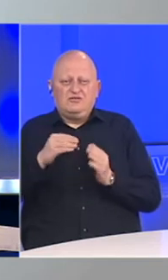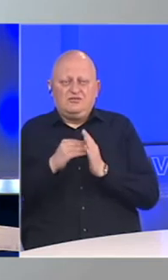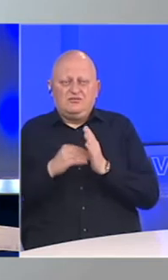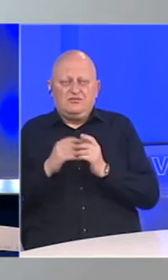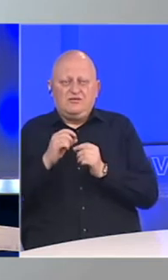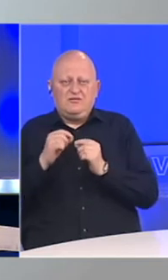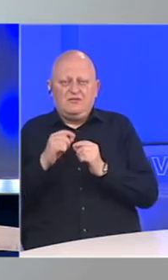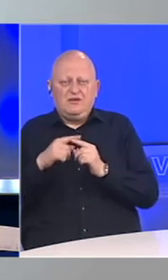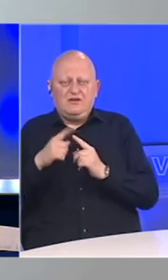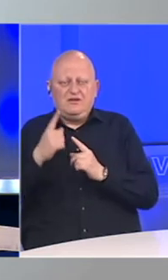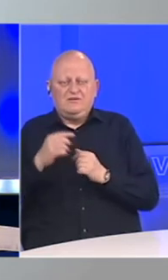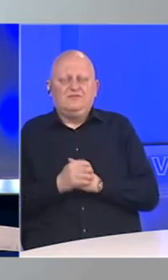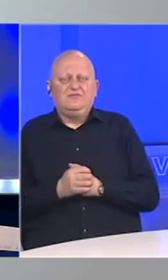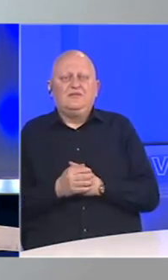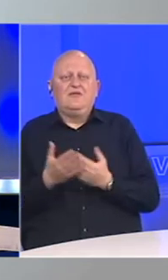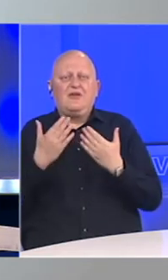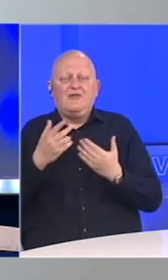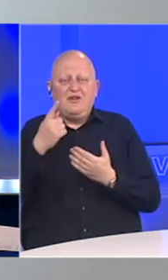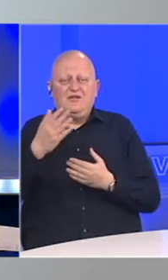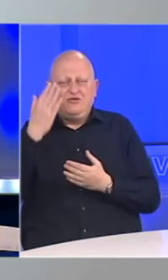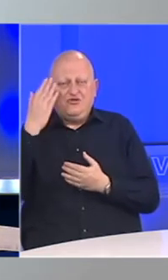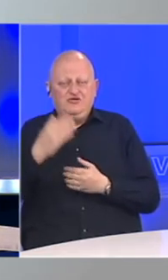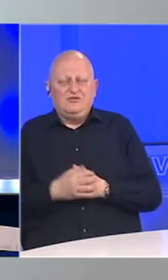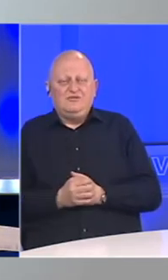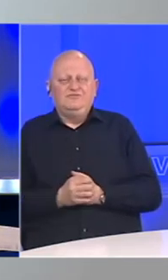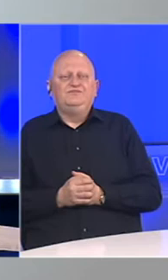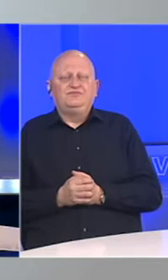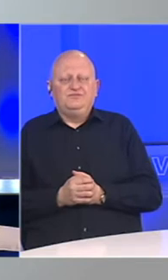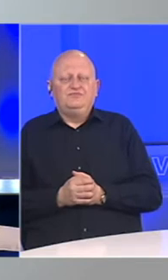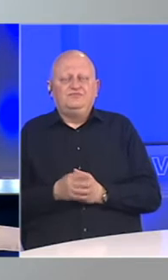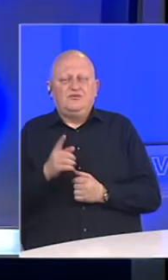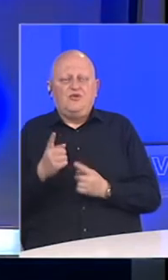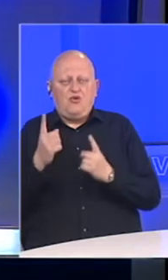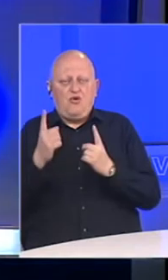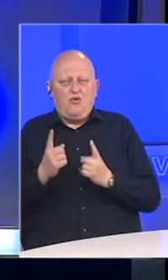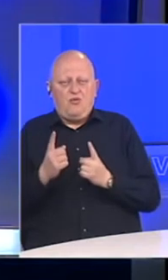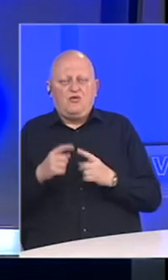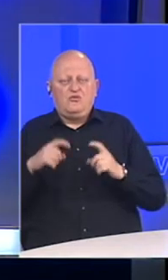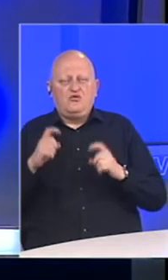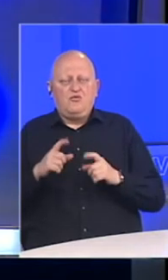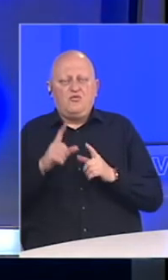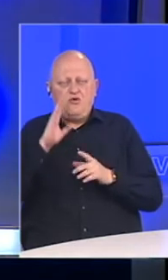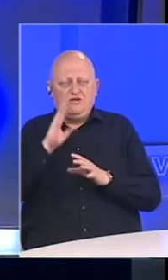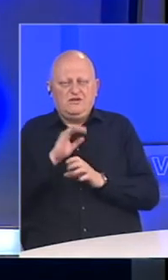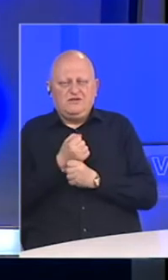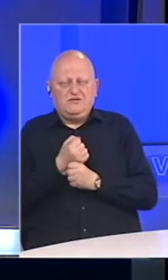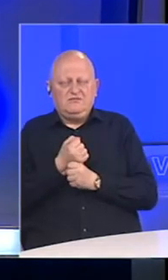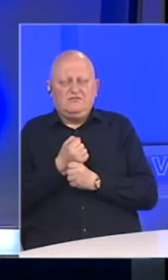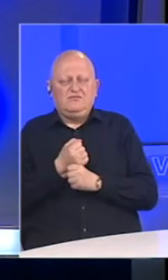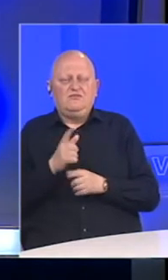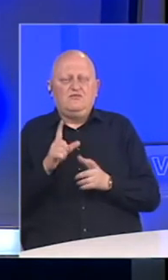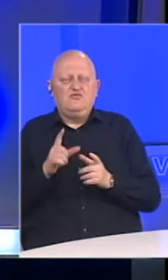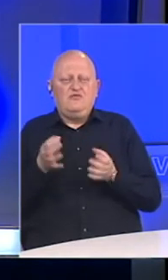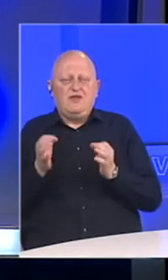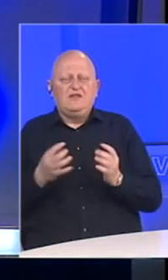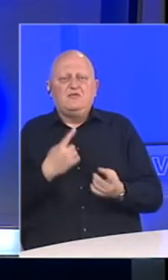BHT1. Hvala i vama, vam te vrđenja i prijatno. O poziciji Roma u Bosni i Hercegovini u